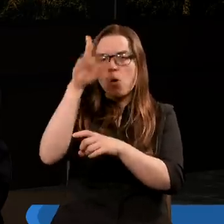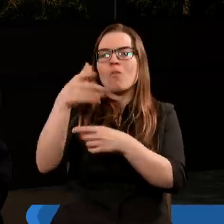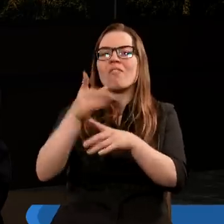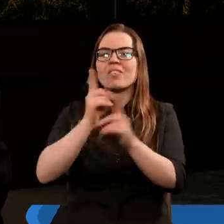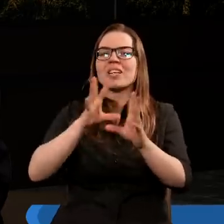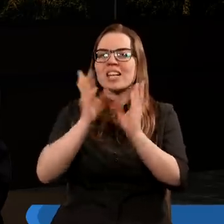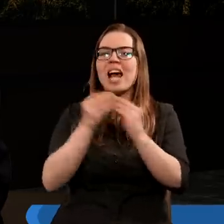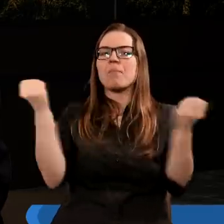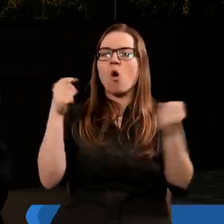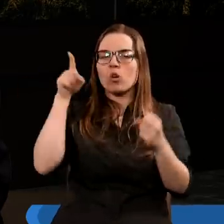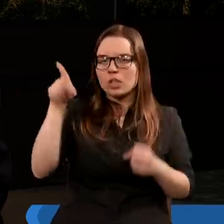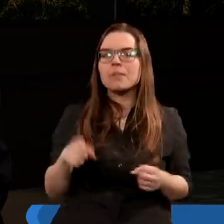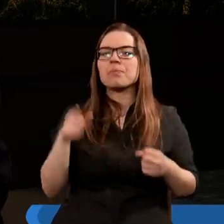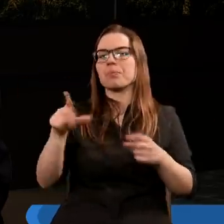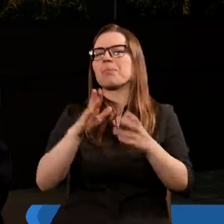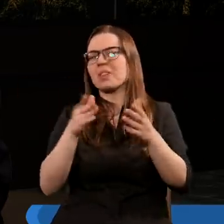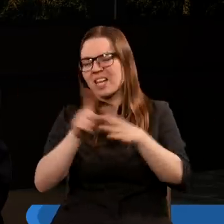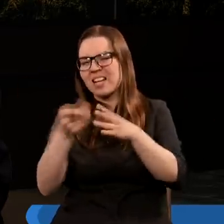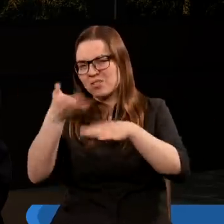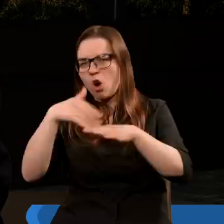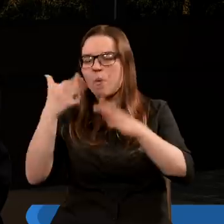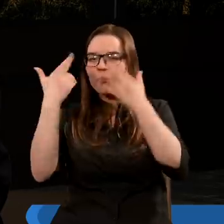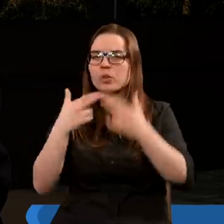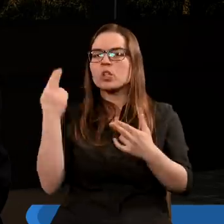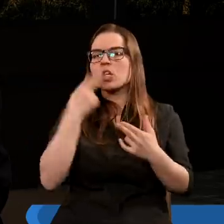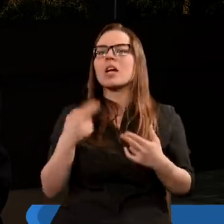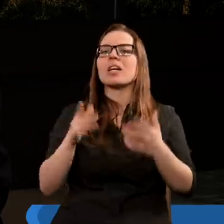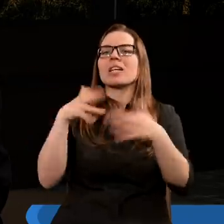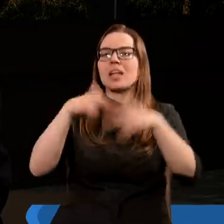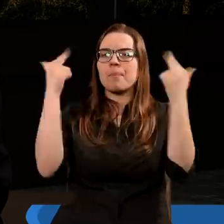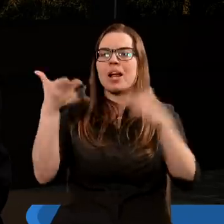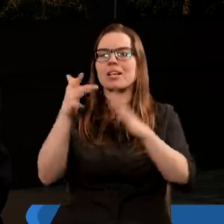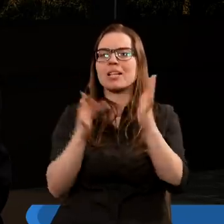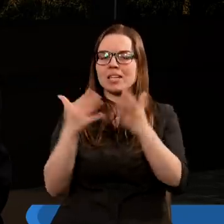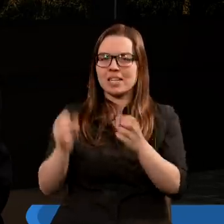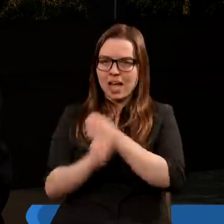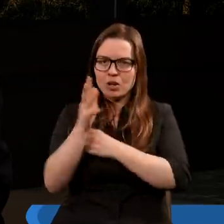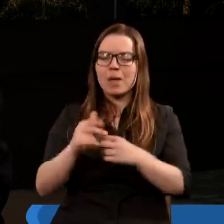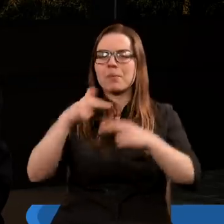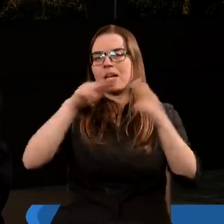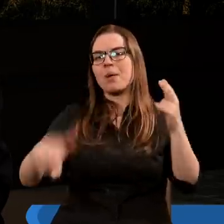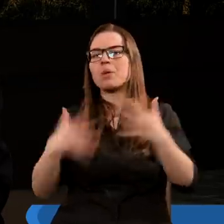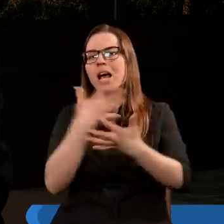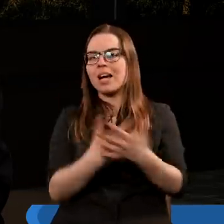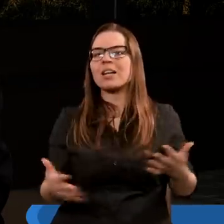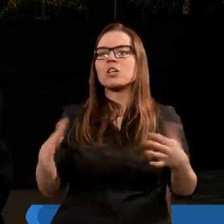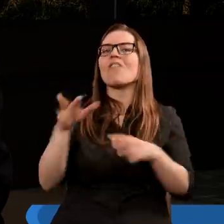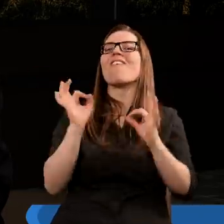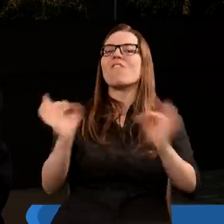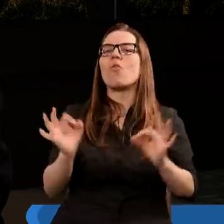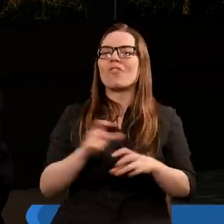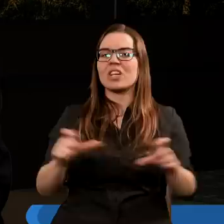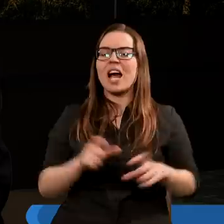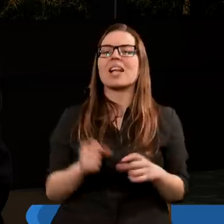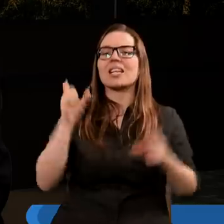I w XX rozdziale Księgi Objawienia czytamy o tym, że kiedy niebiański Jeruzalem wstępuje na ziemię, wówczas